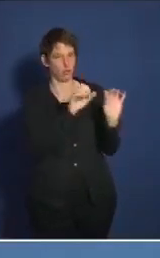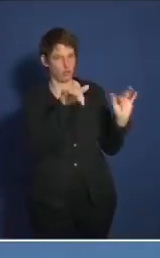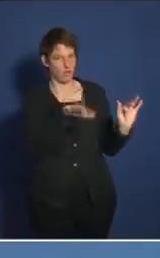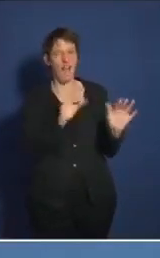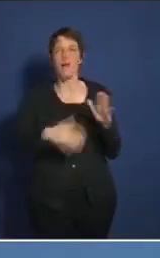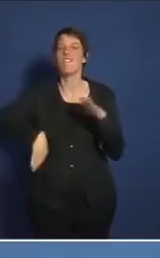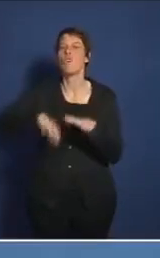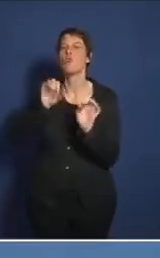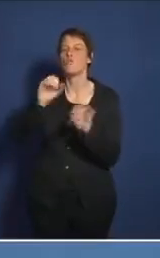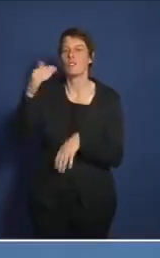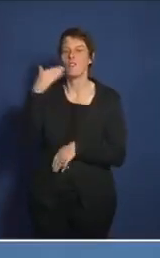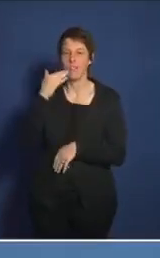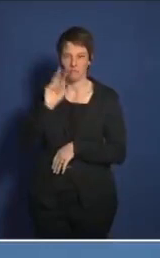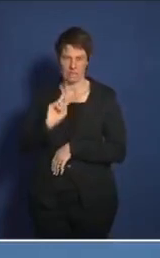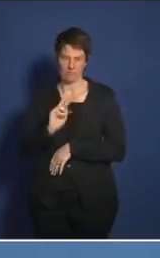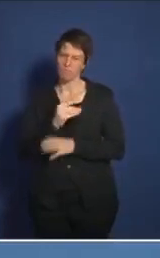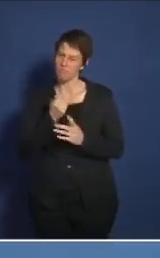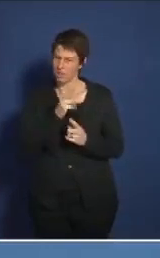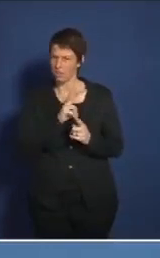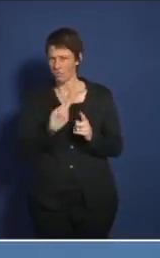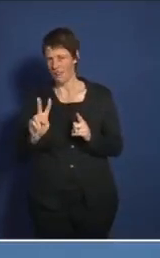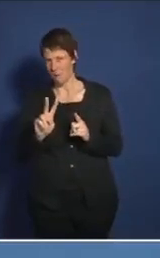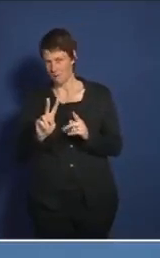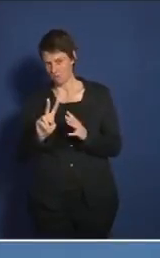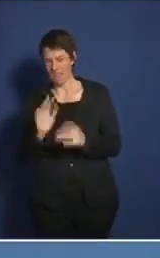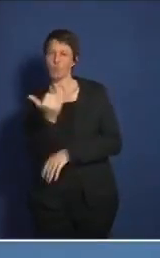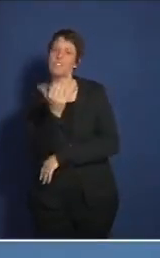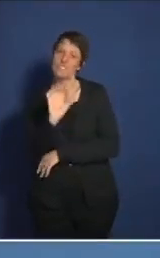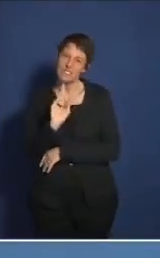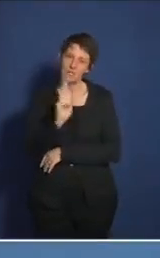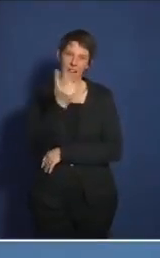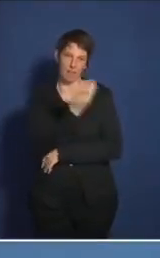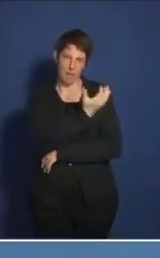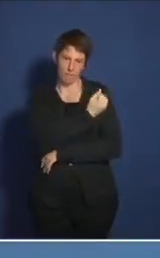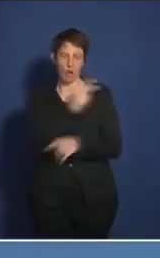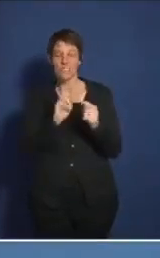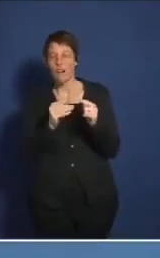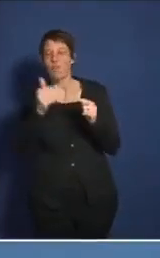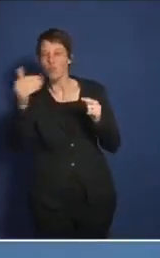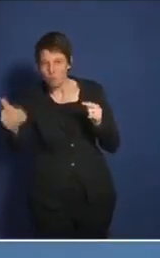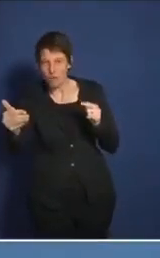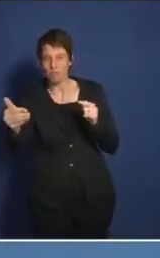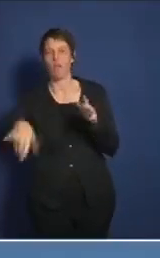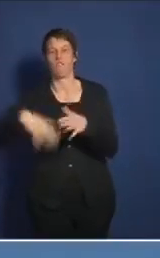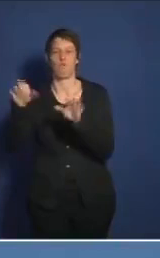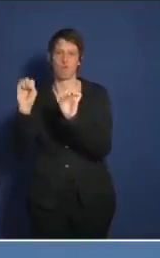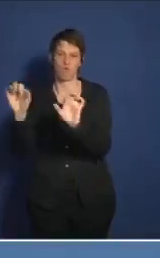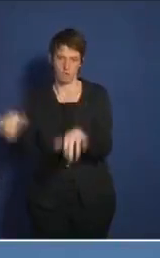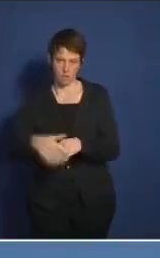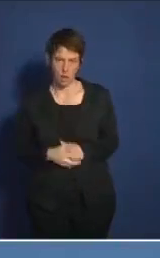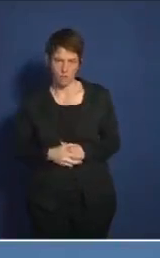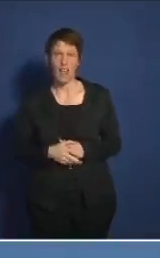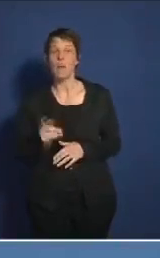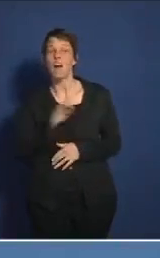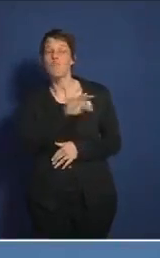komplette Schutz es erreicht, etwa zwei Wochen nach der zweiten Dosis. Wichtig ist für Sie sicher die Frage, handelt es sich um einen